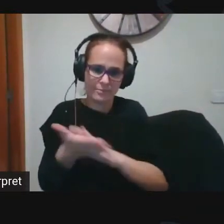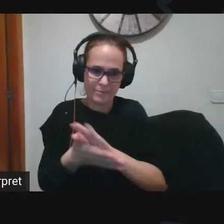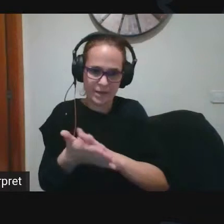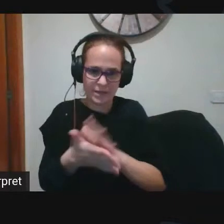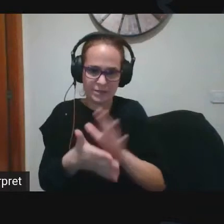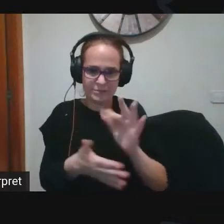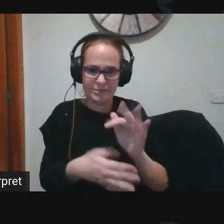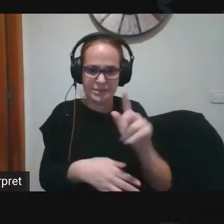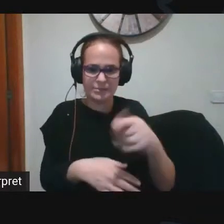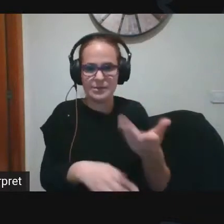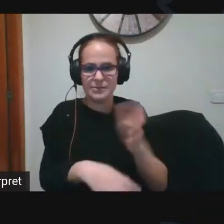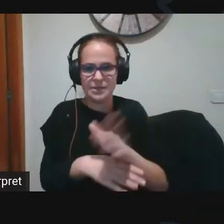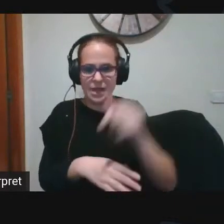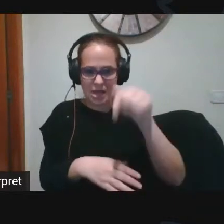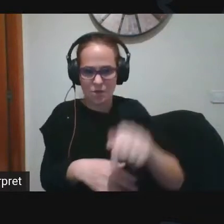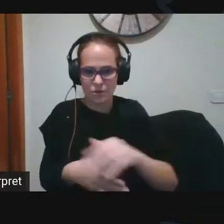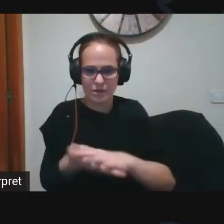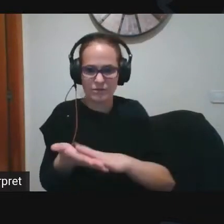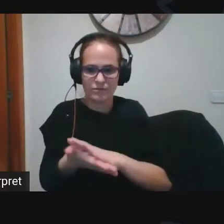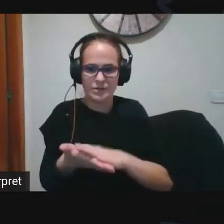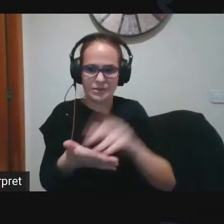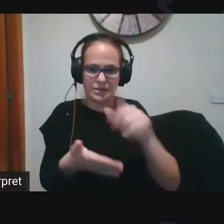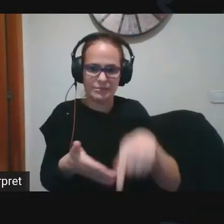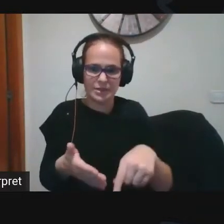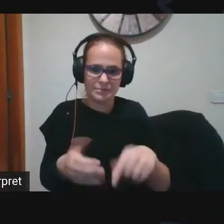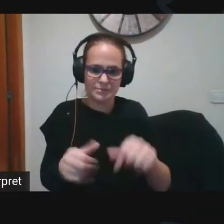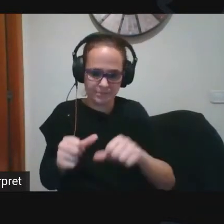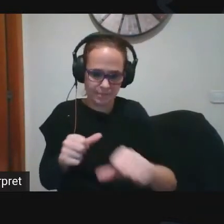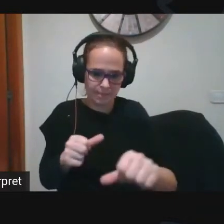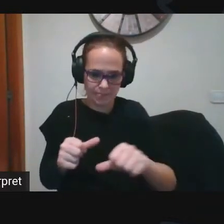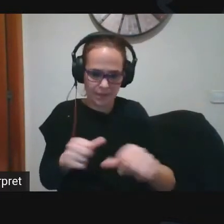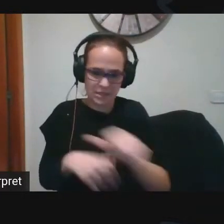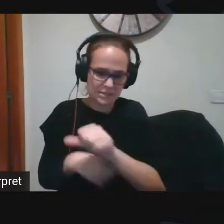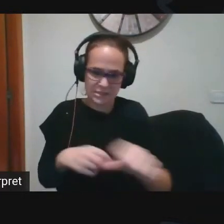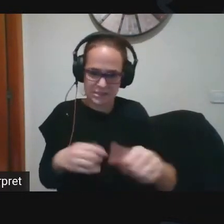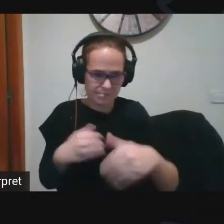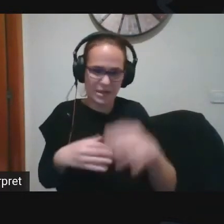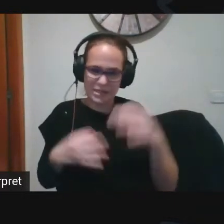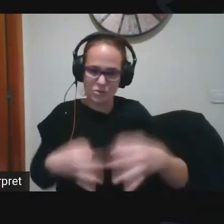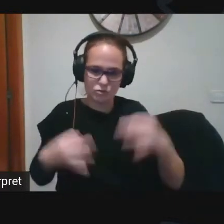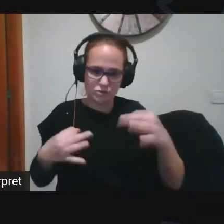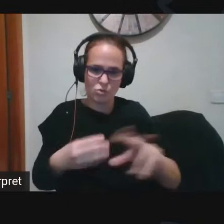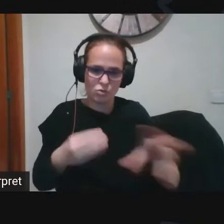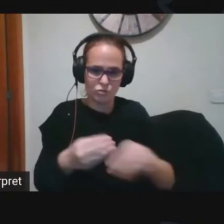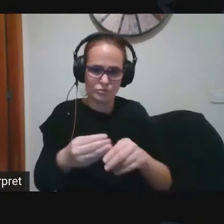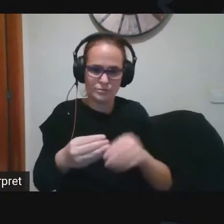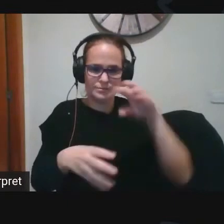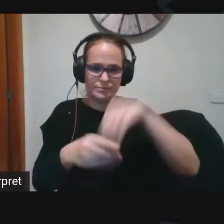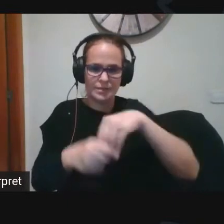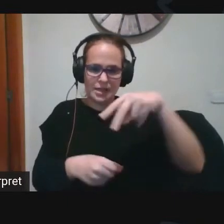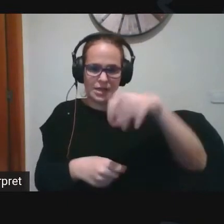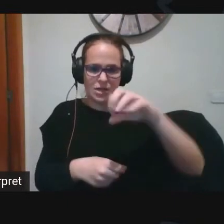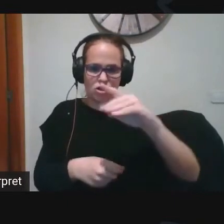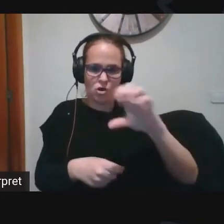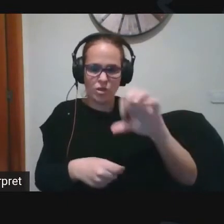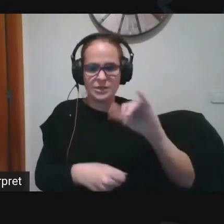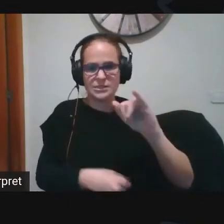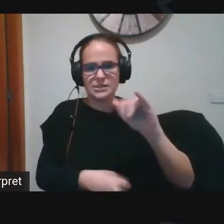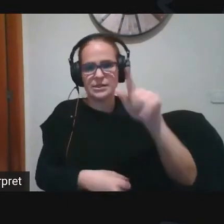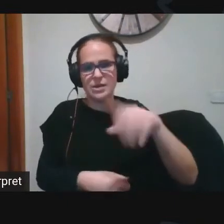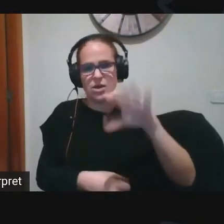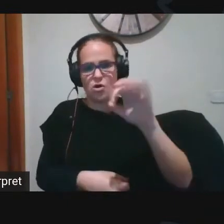presentacions que avui s'han fet doncs al llarg d'aquestes setmanes segur que les tindreu al Nodes i a l'Odissea